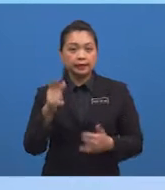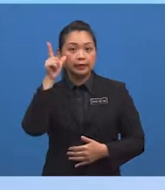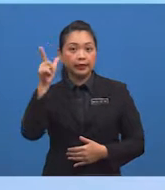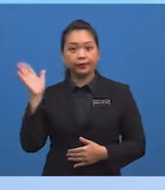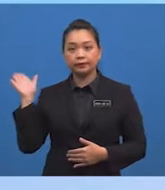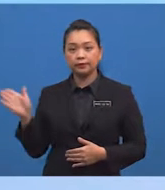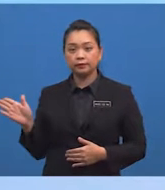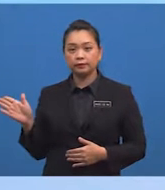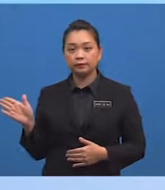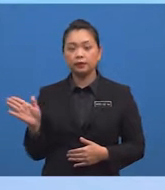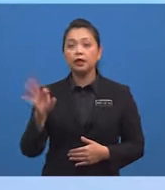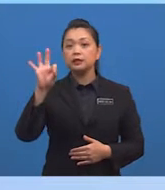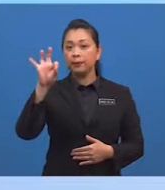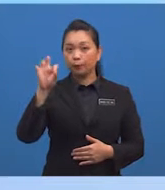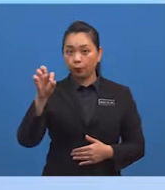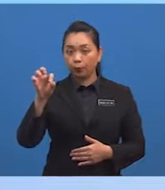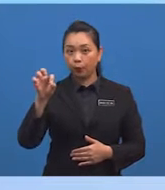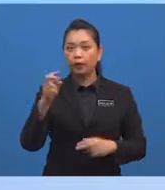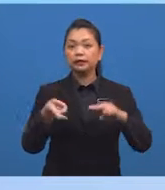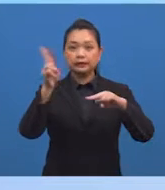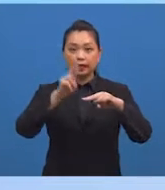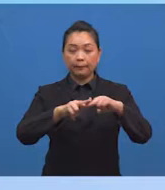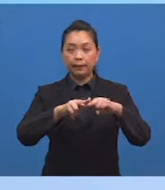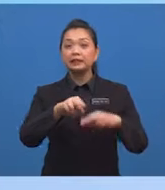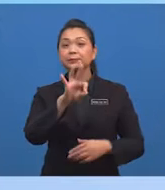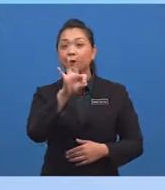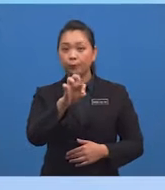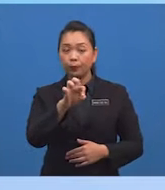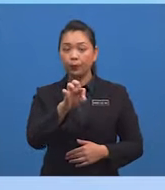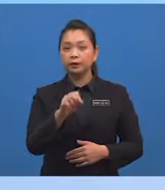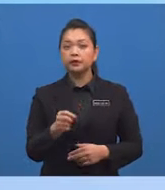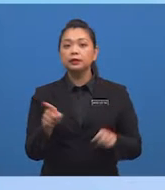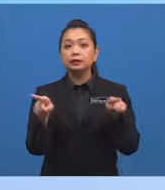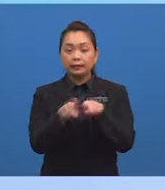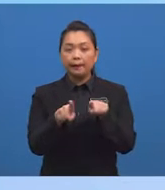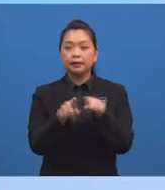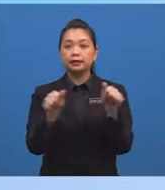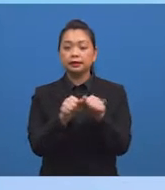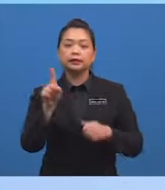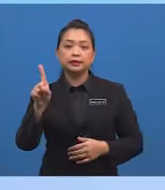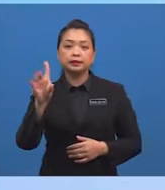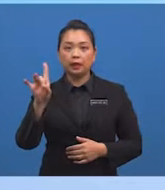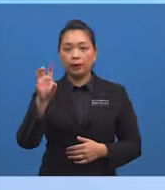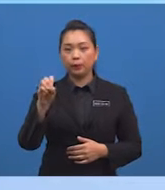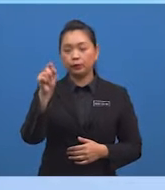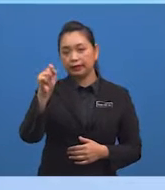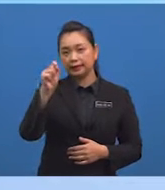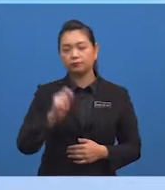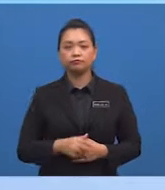rajah tersebut, 90 darjah tambah 90 darjah bersamaan dengan 180